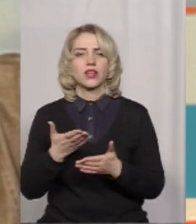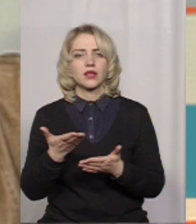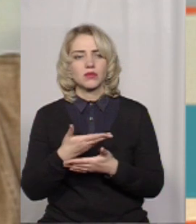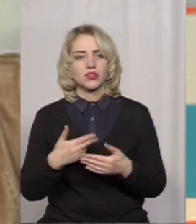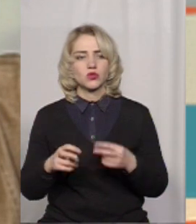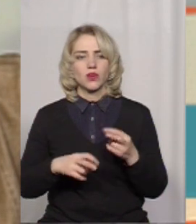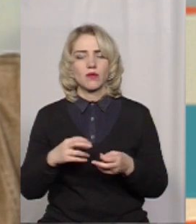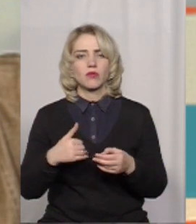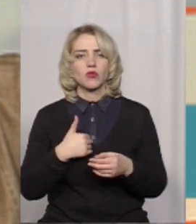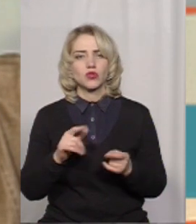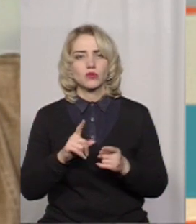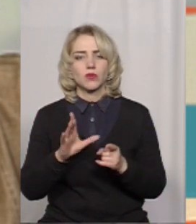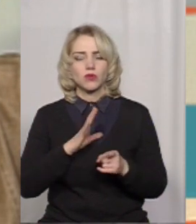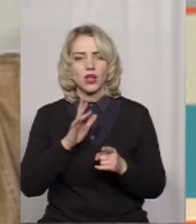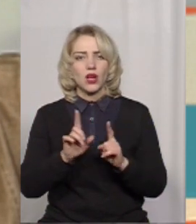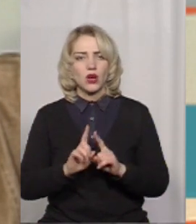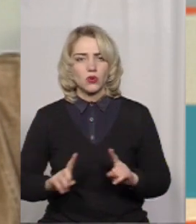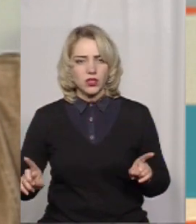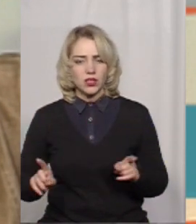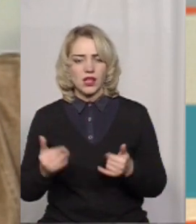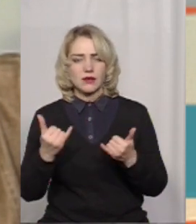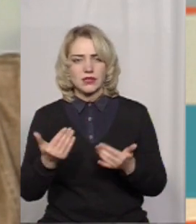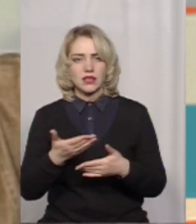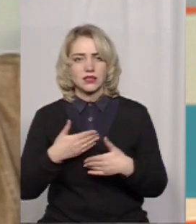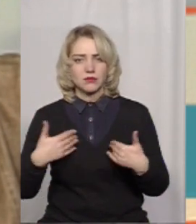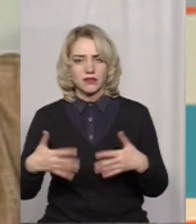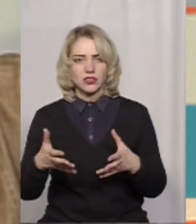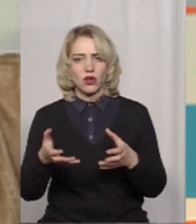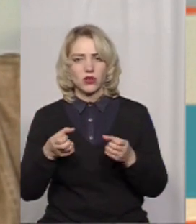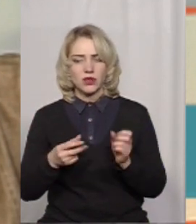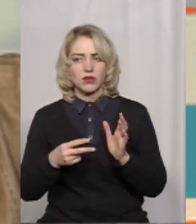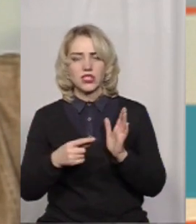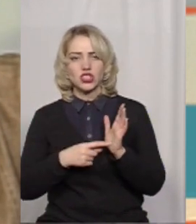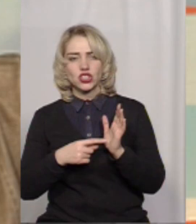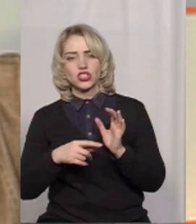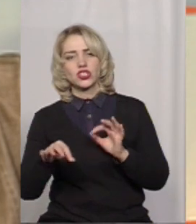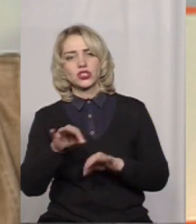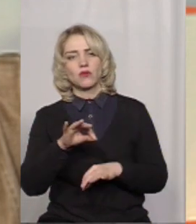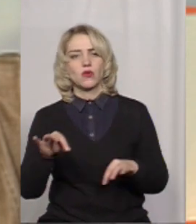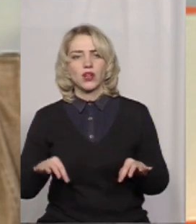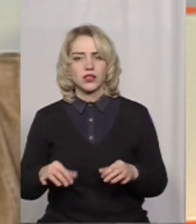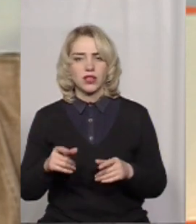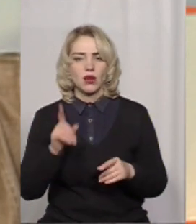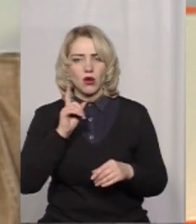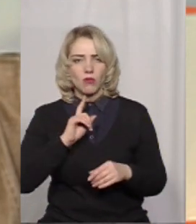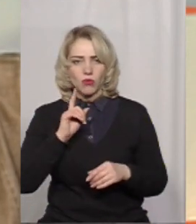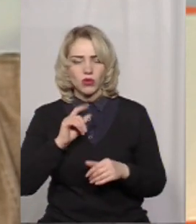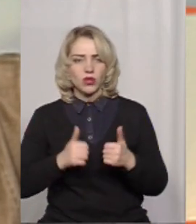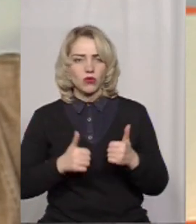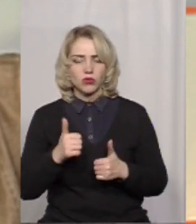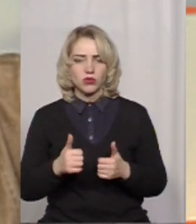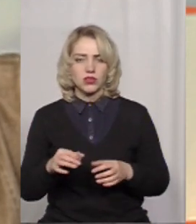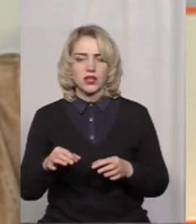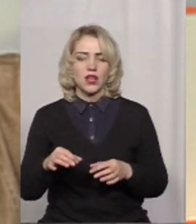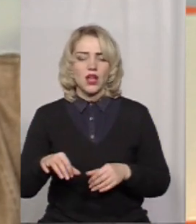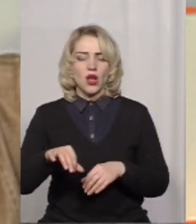ми хочемо, щоб вони були унікальними. Зараз ми вже отримали таких шість проєктів. Поки що конкурсна комісія ще не засідала,